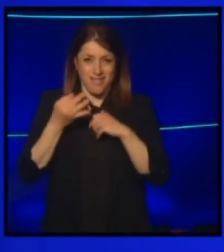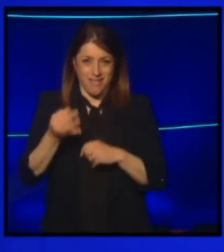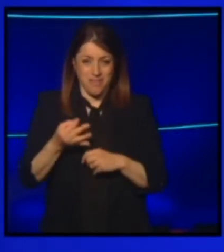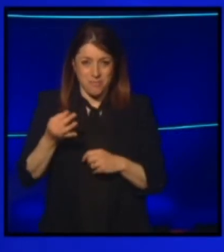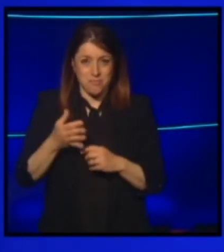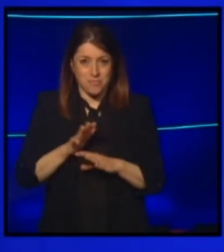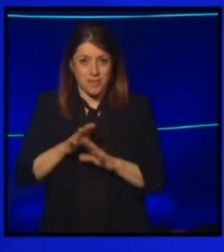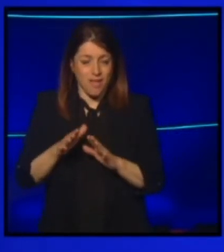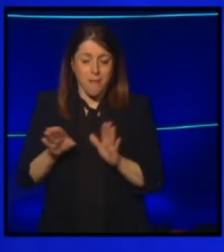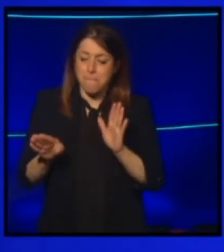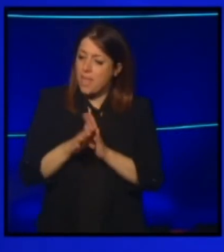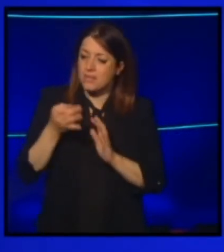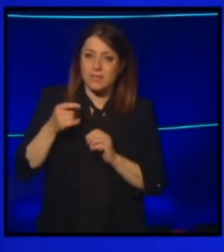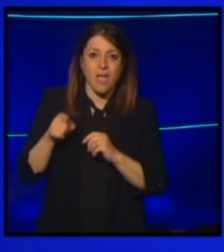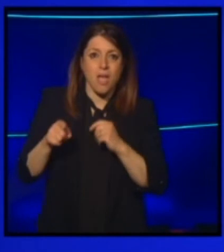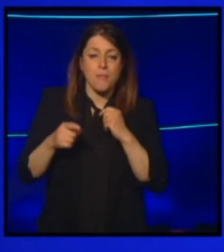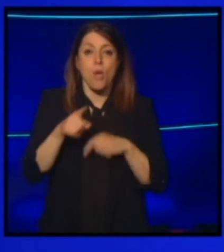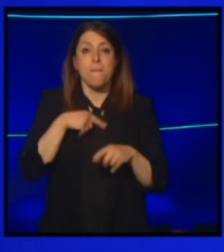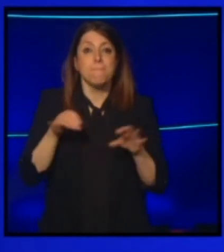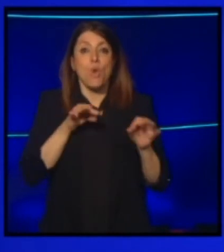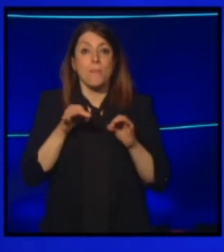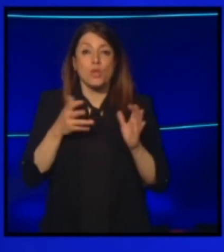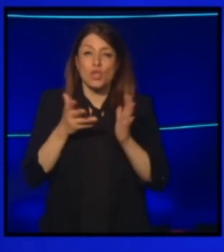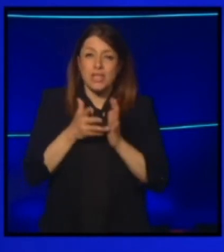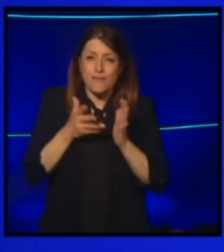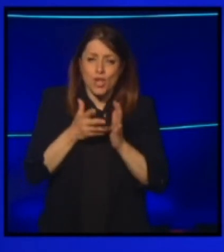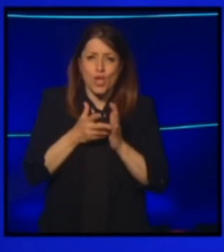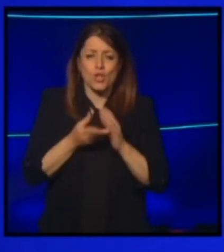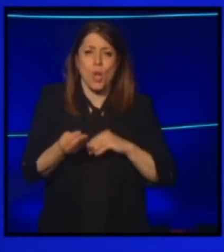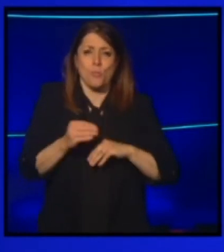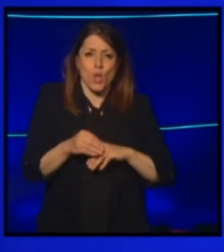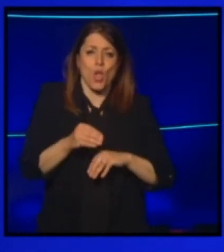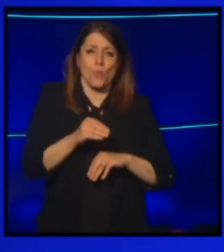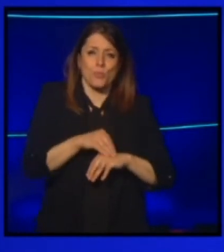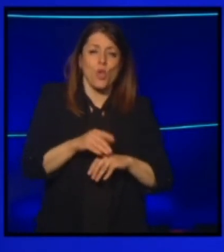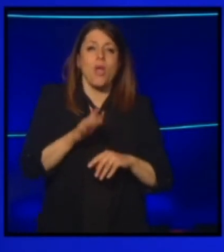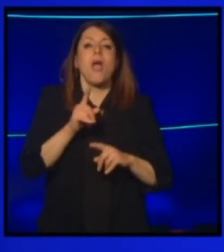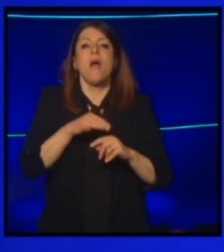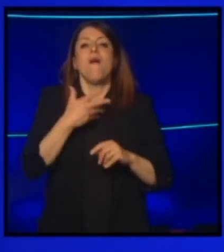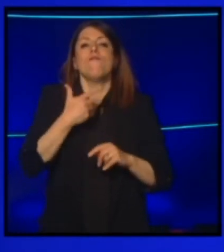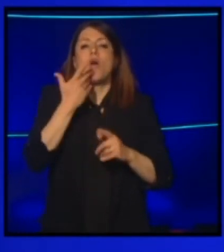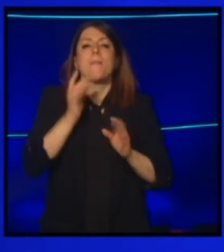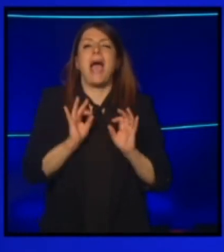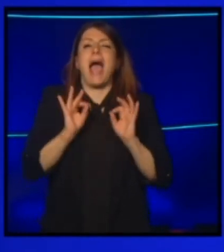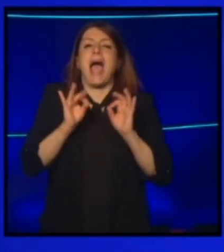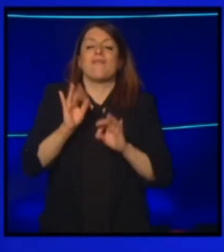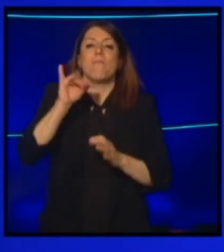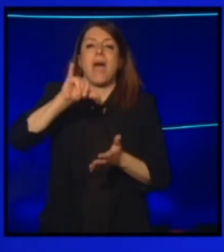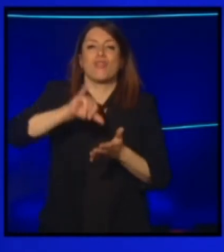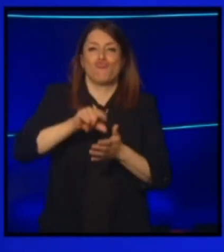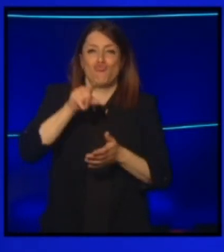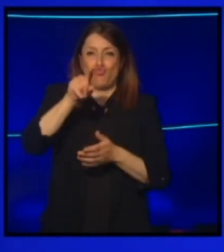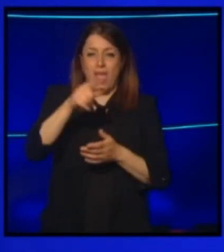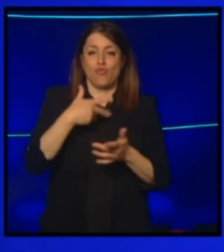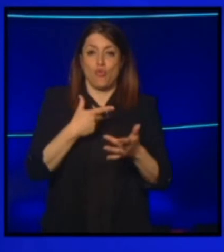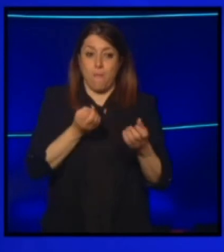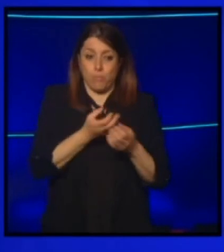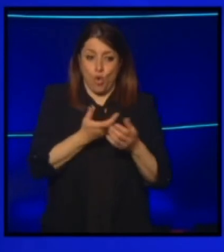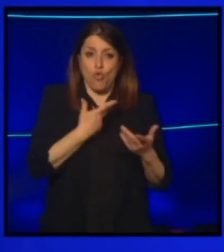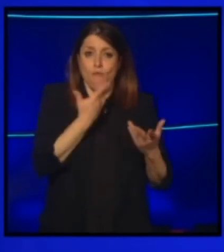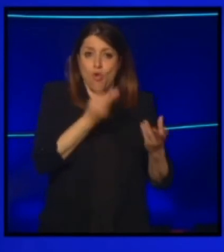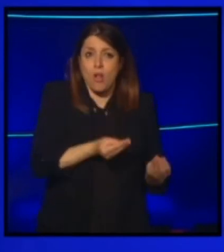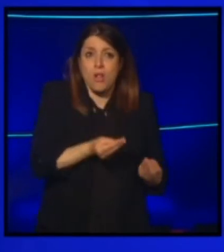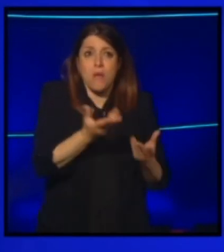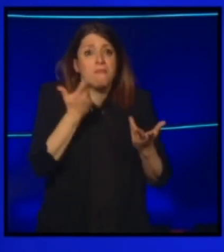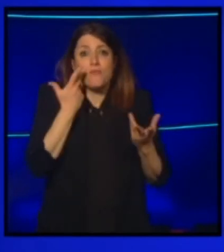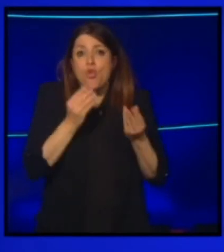Allora noi, il nostro momento di difficoltà ci portava a raggiungere questo posto del baricentro e a dire che noi siamo qui, questo è il nostro prodotto, vediamo insieme